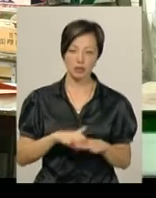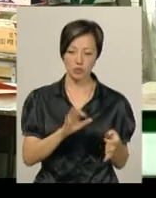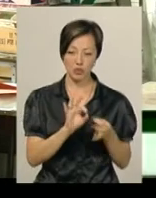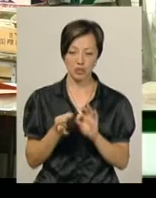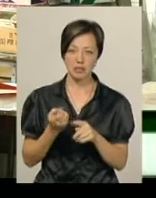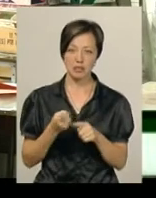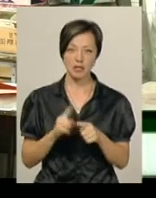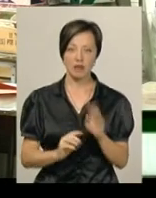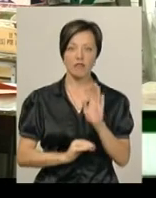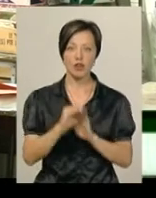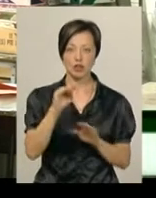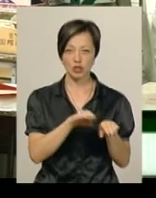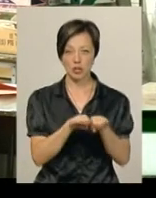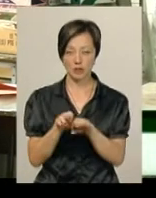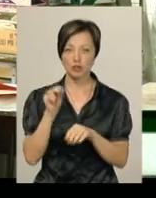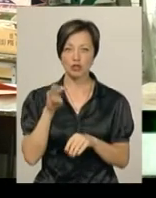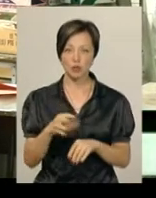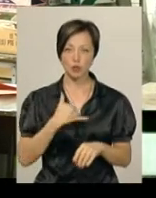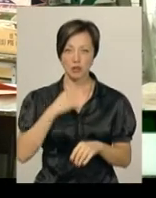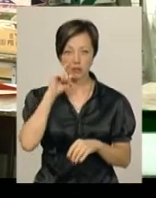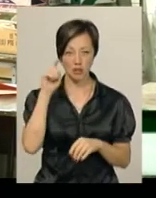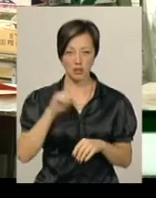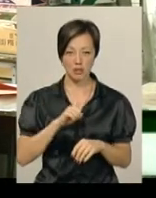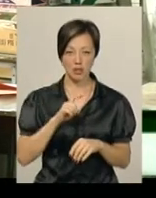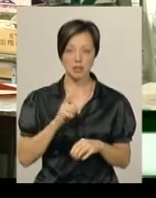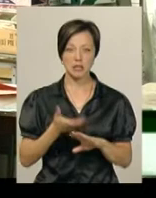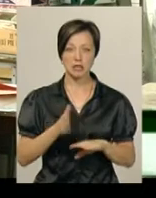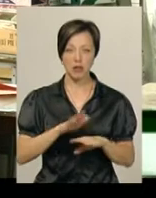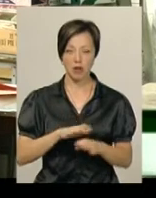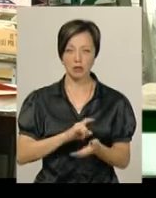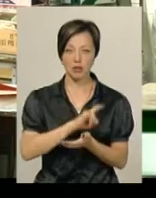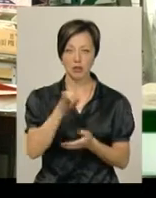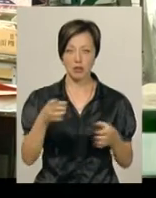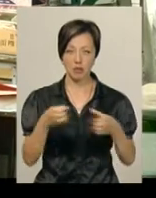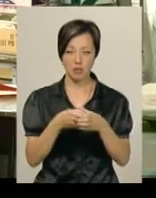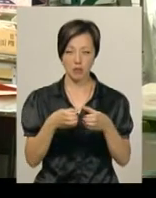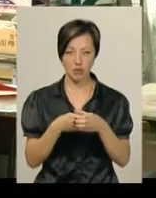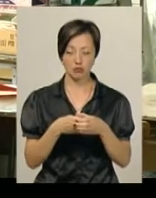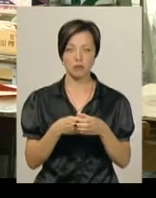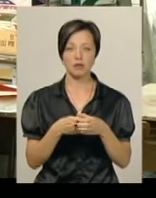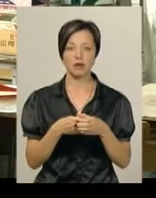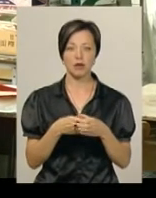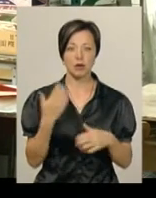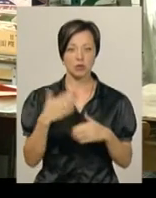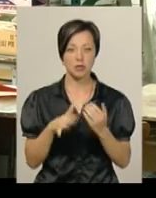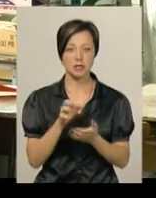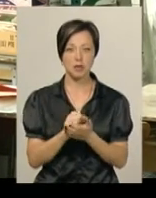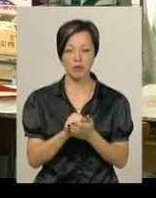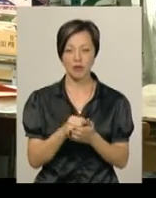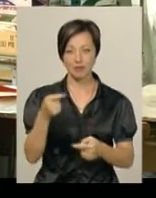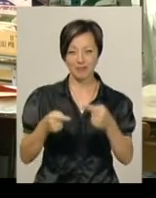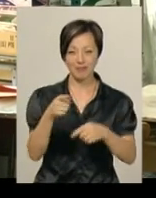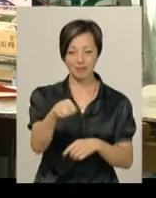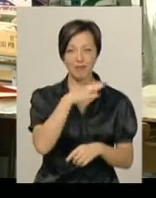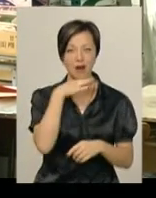це набагато вищий рівень, що в нас в Україні. Досить таке складно літати з екіпажами, які вже займаються багато років